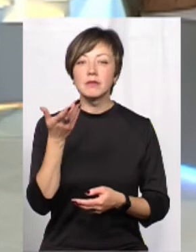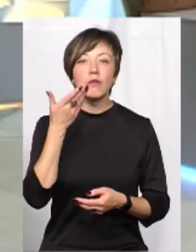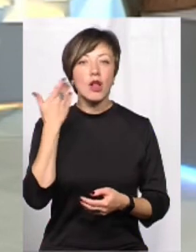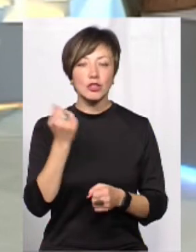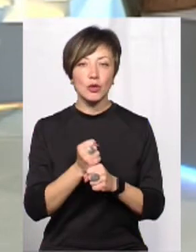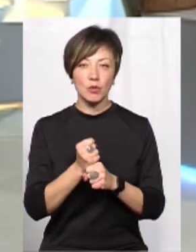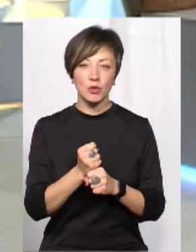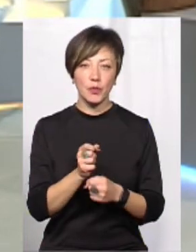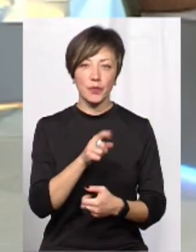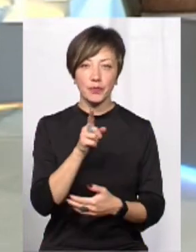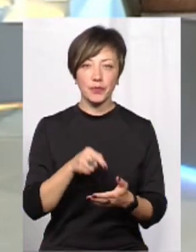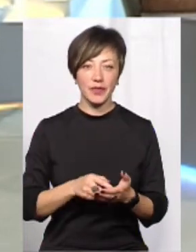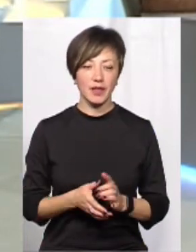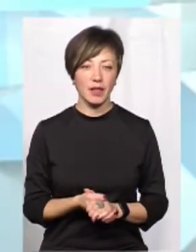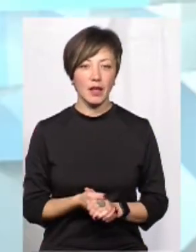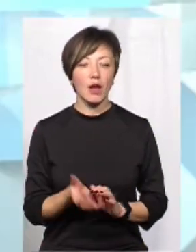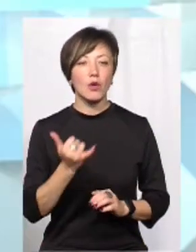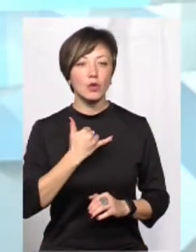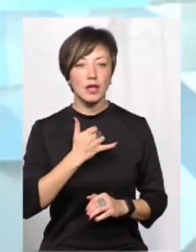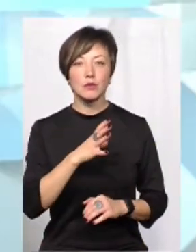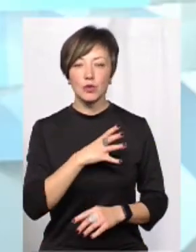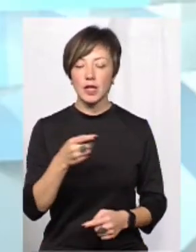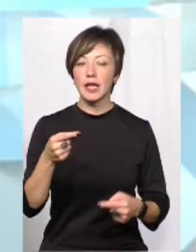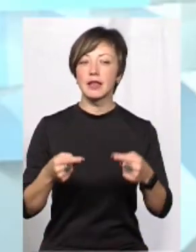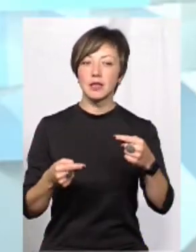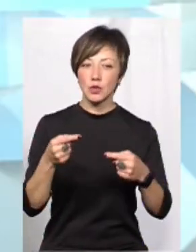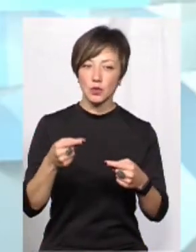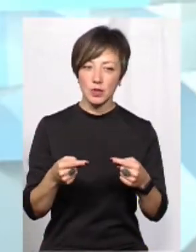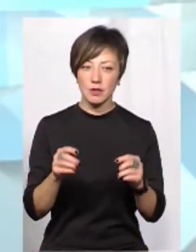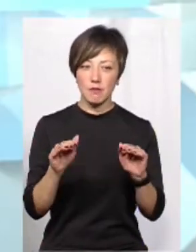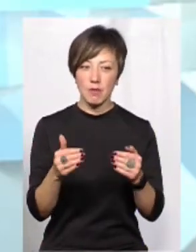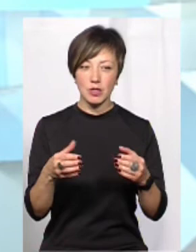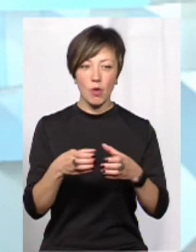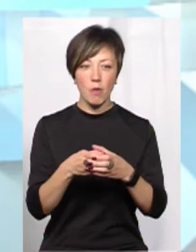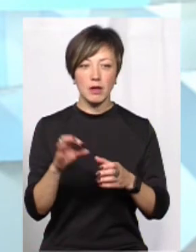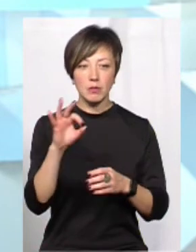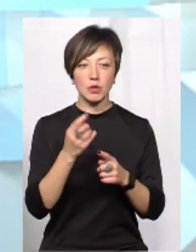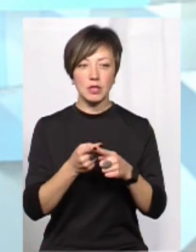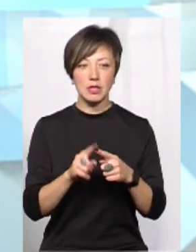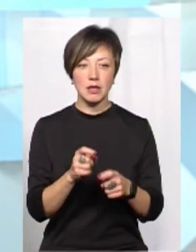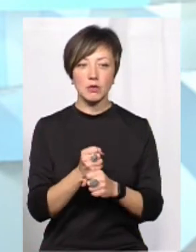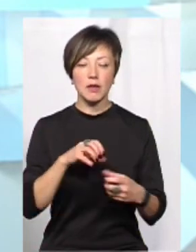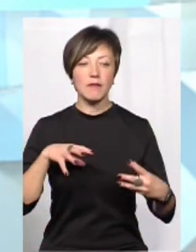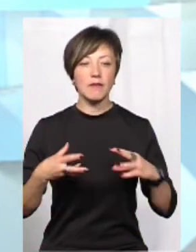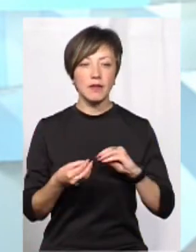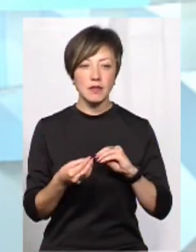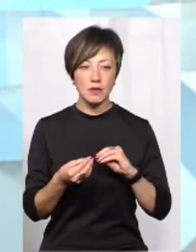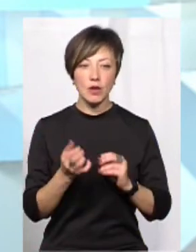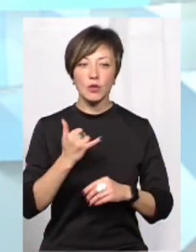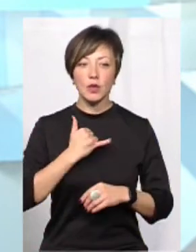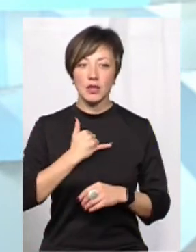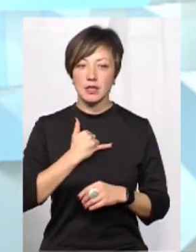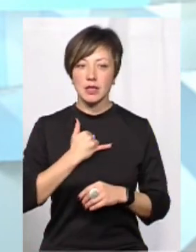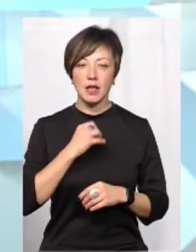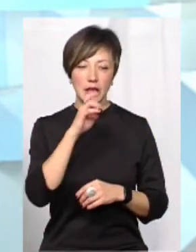роботу? Ну, власне, у нас були дискусії в межах команди про це, і ми прийшли до висновку, що в нас, в